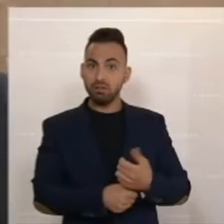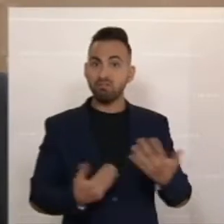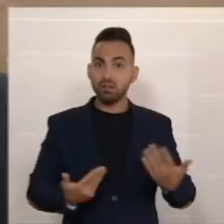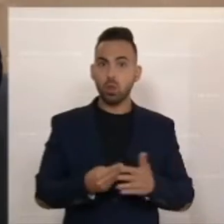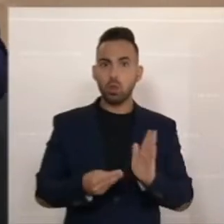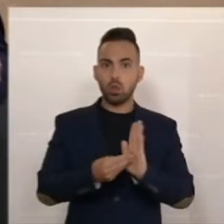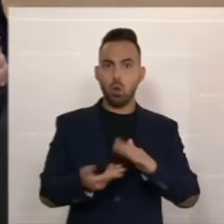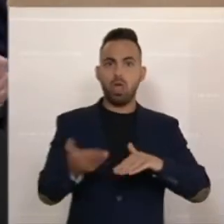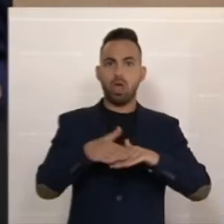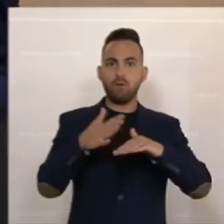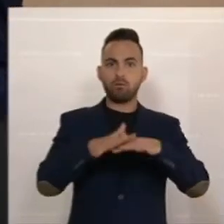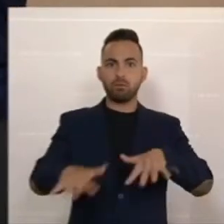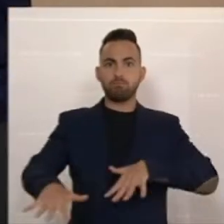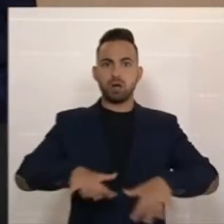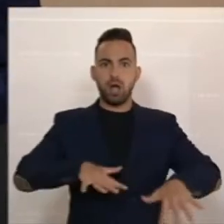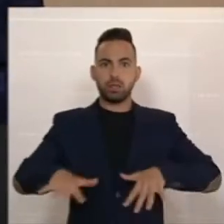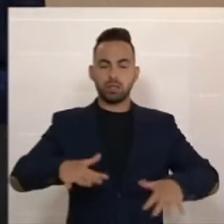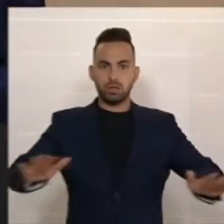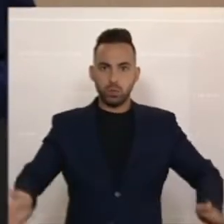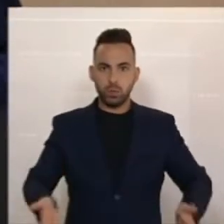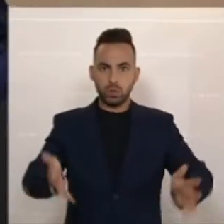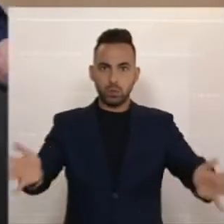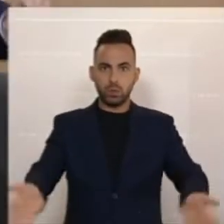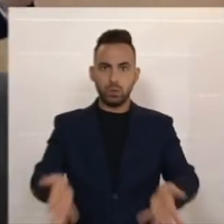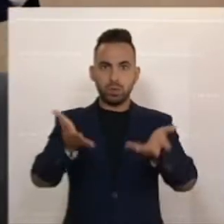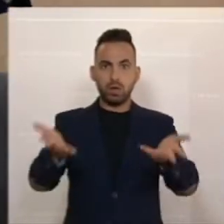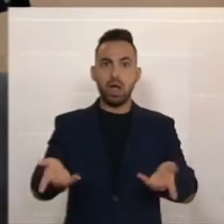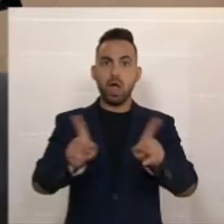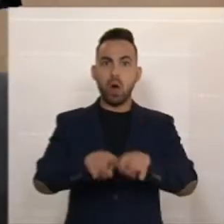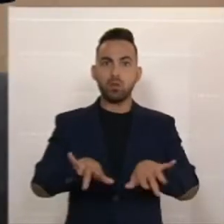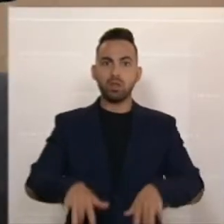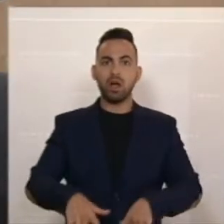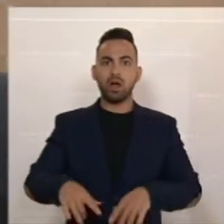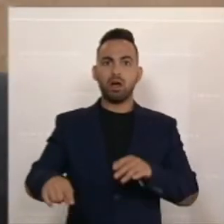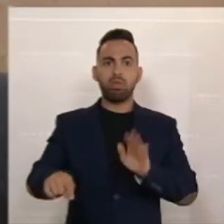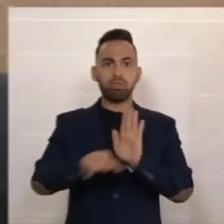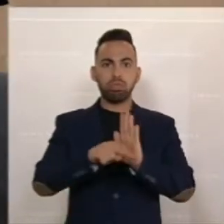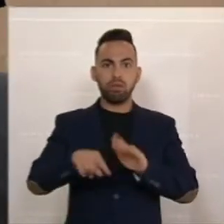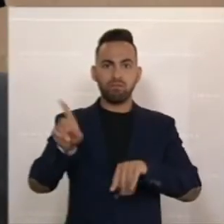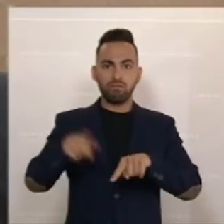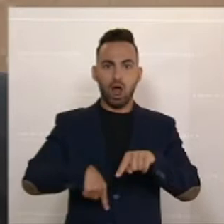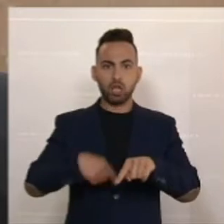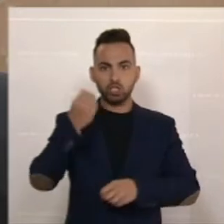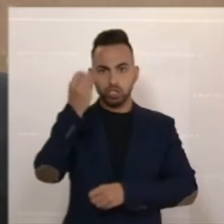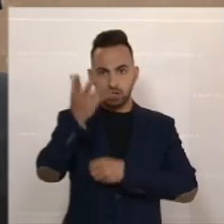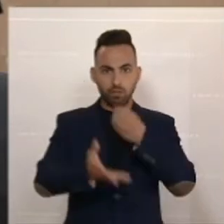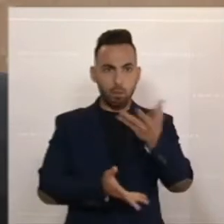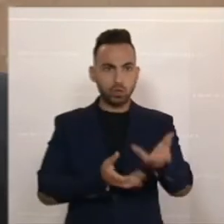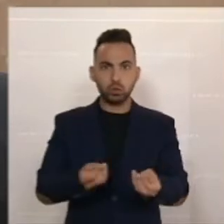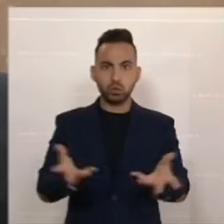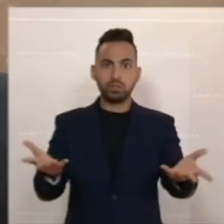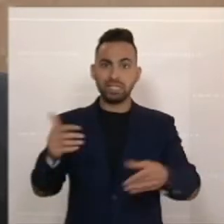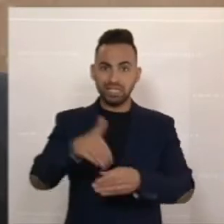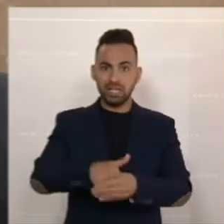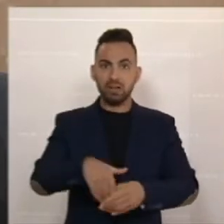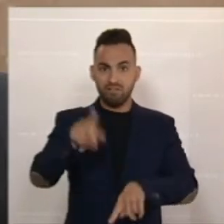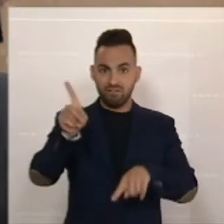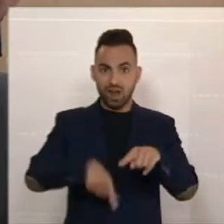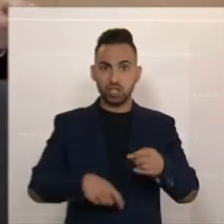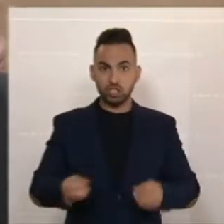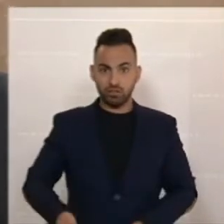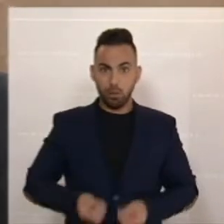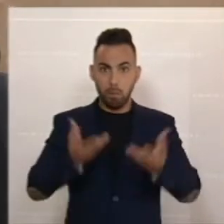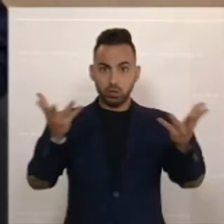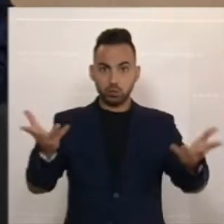versucht weiter Panik zu schüren, man versucht Desinformation zu verbreiten. Das, was Sie tun, ist eine Desinformation